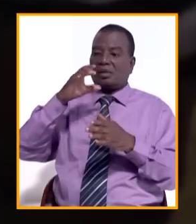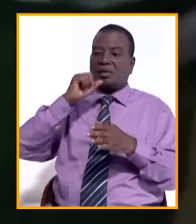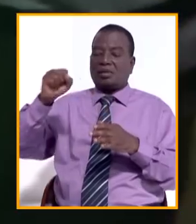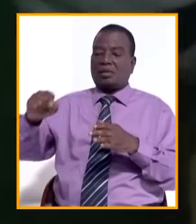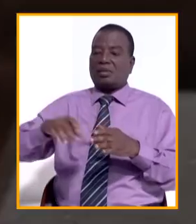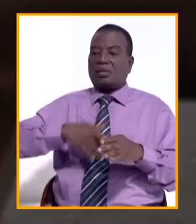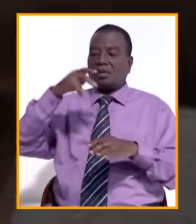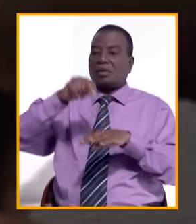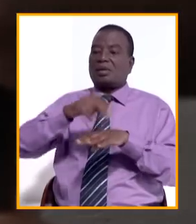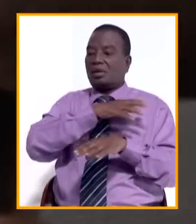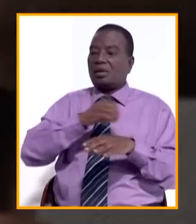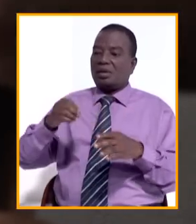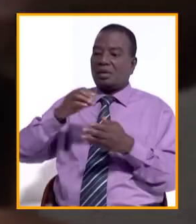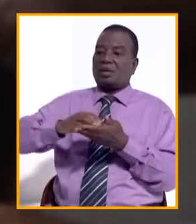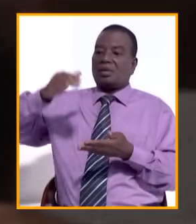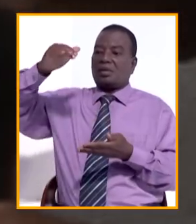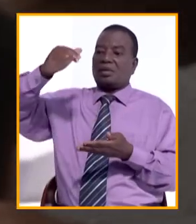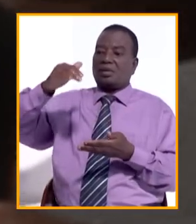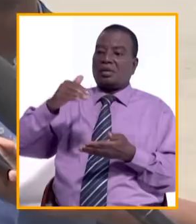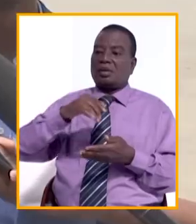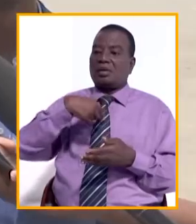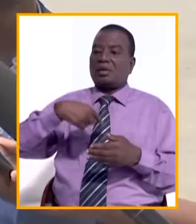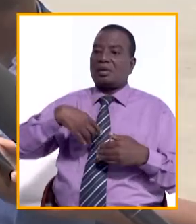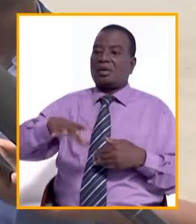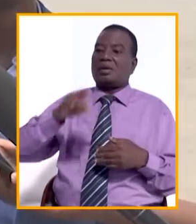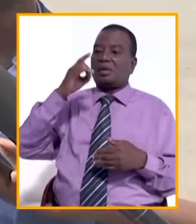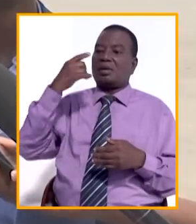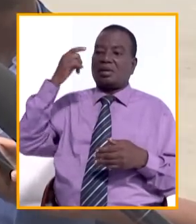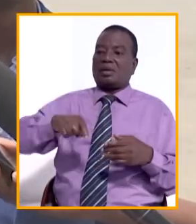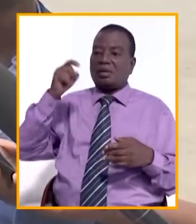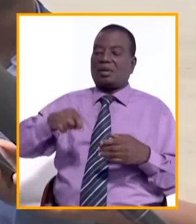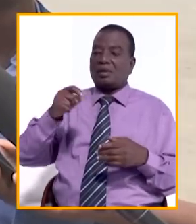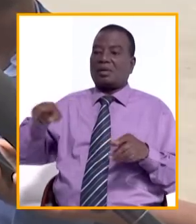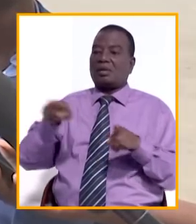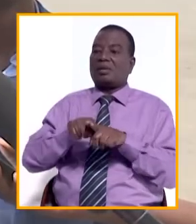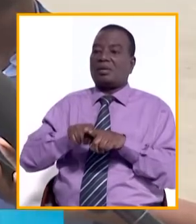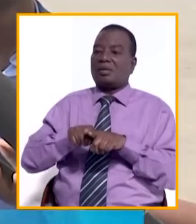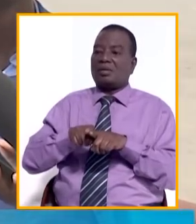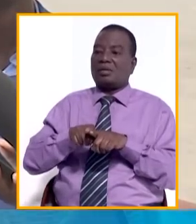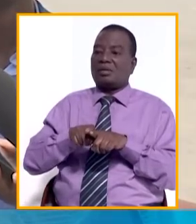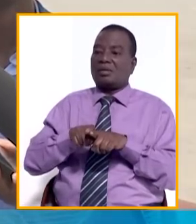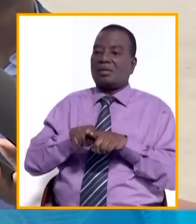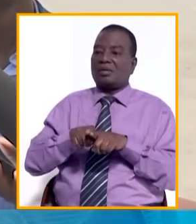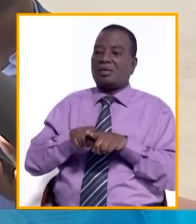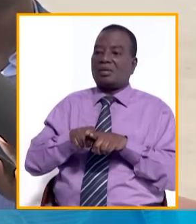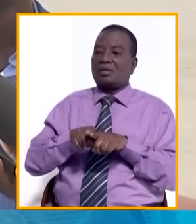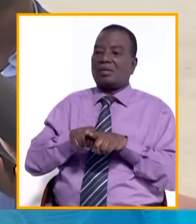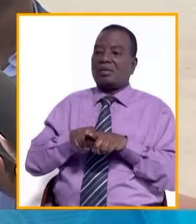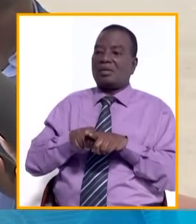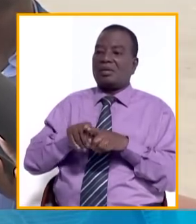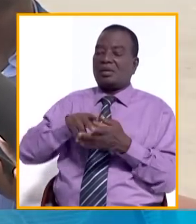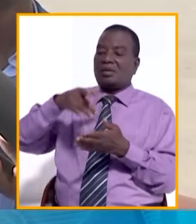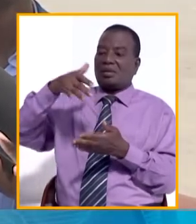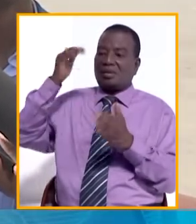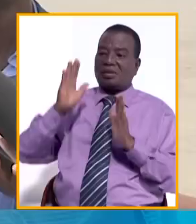étudiantin vise à l'accroître. J'ai trouvé qu'il était nécessaire qu'en tant que figure de pro du milieu étudiantin depuis ces